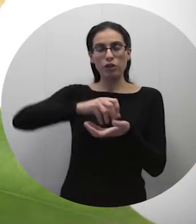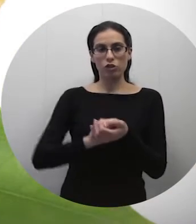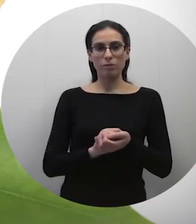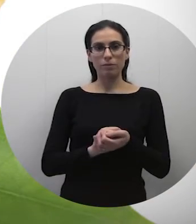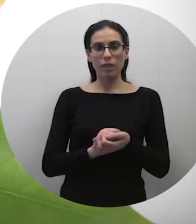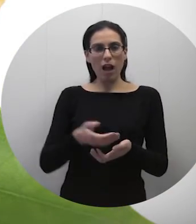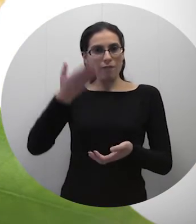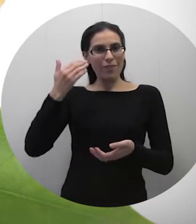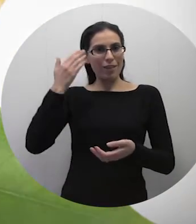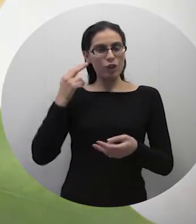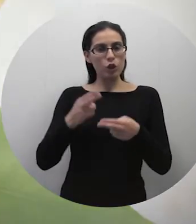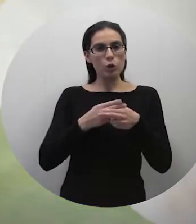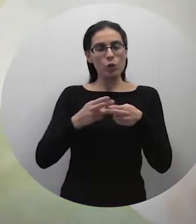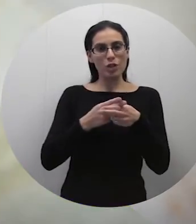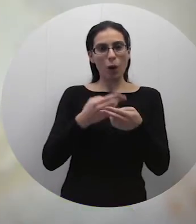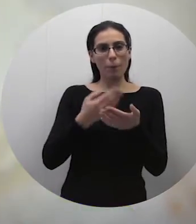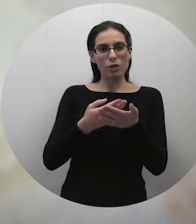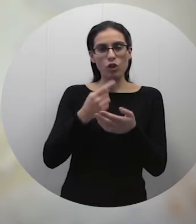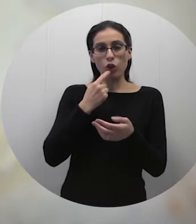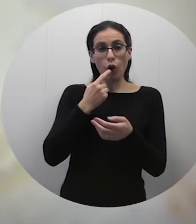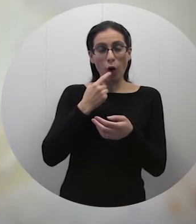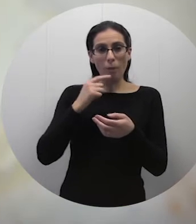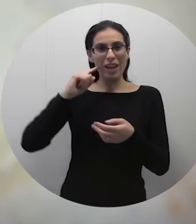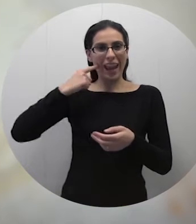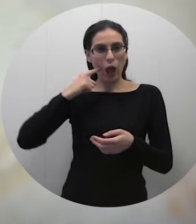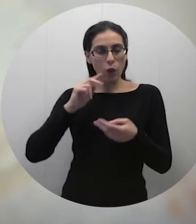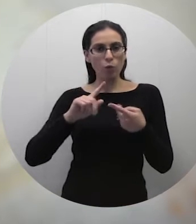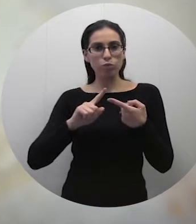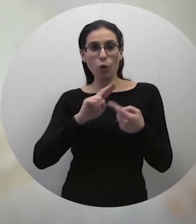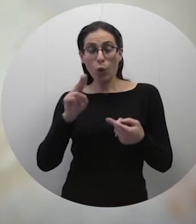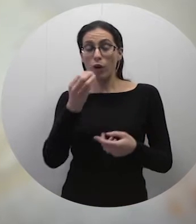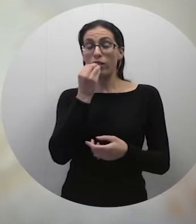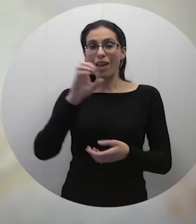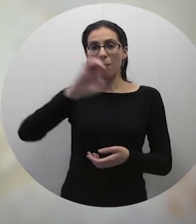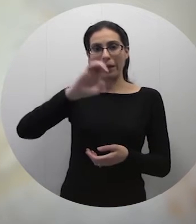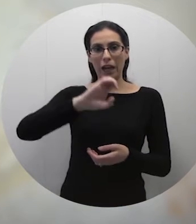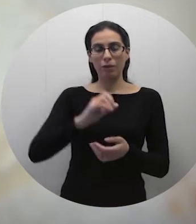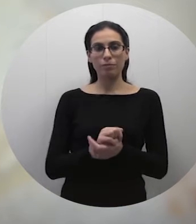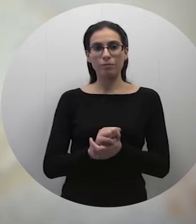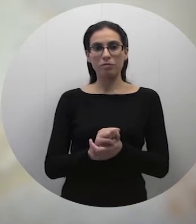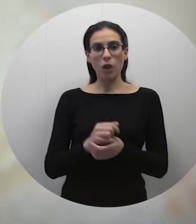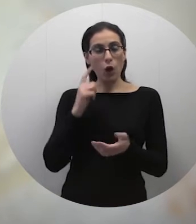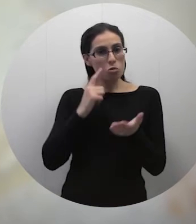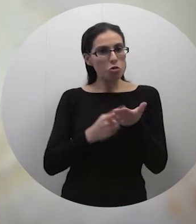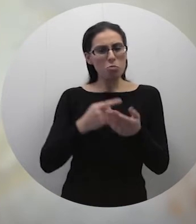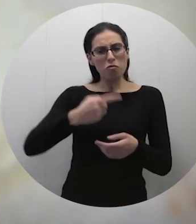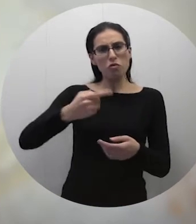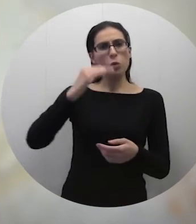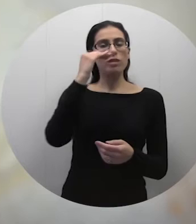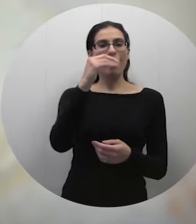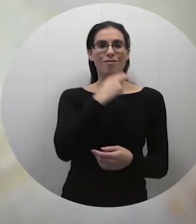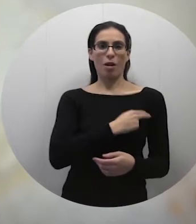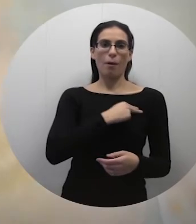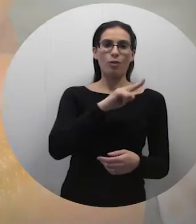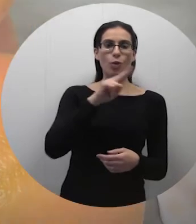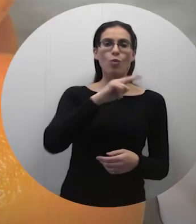Flantik kienużat biex jati toma L-ħafna ħelu u wikil mjelaħ Kontis-sibu fkull dar ta'